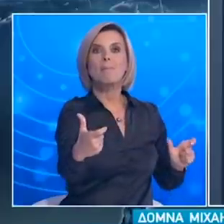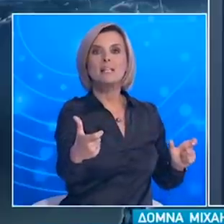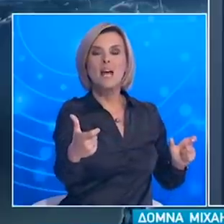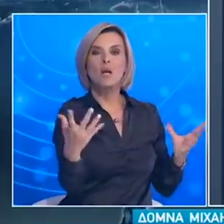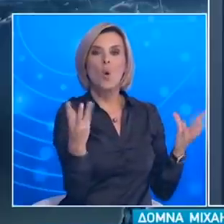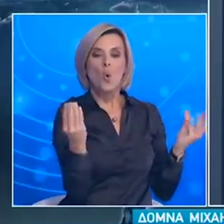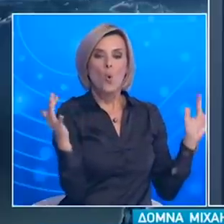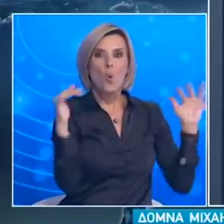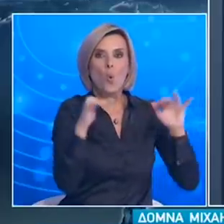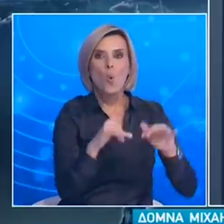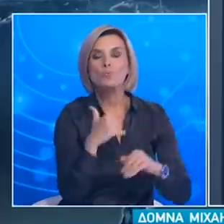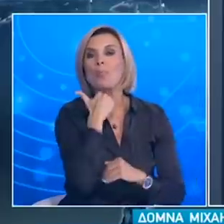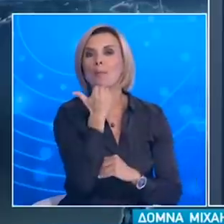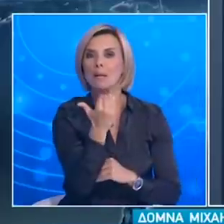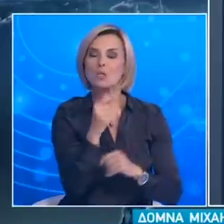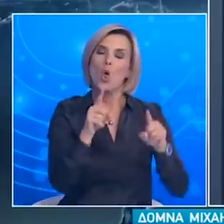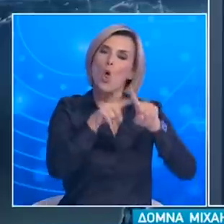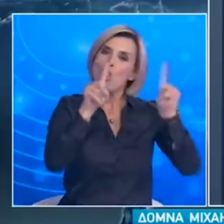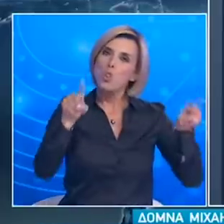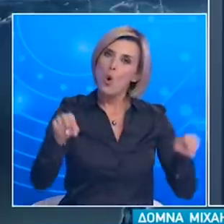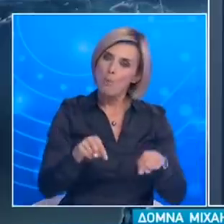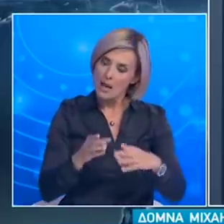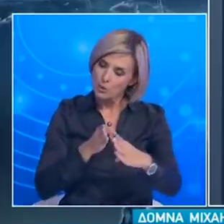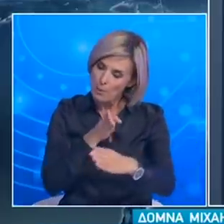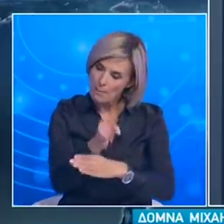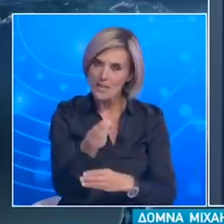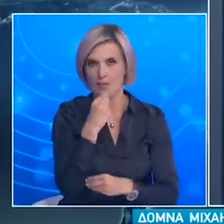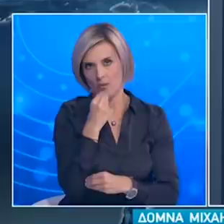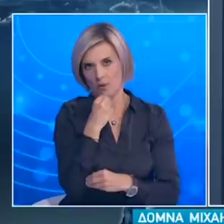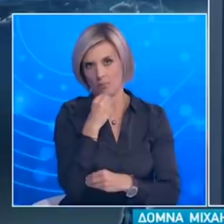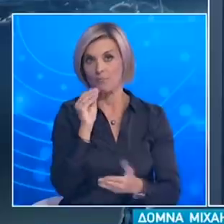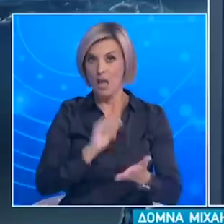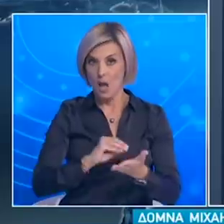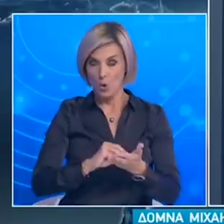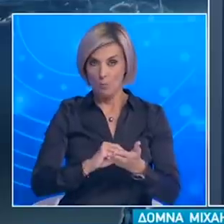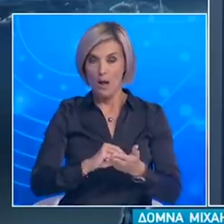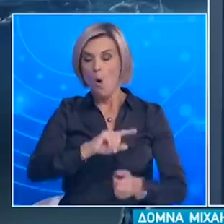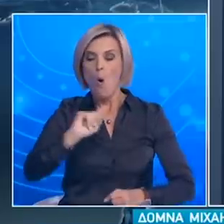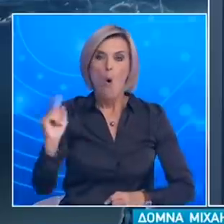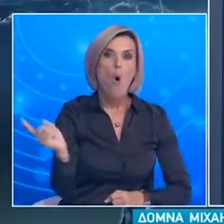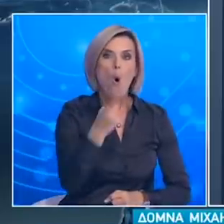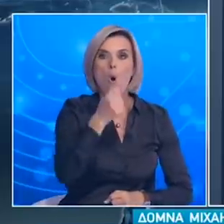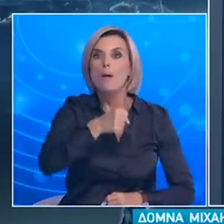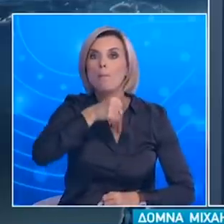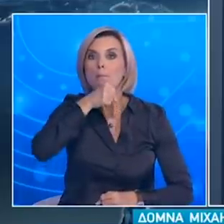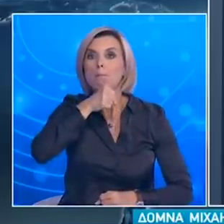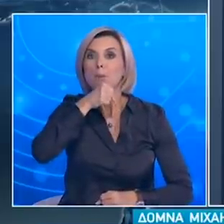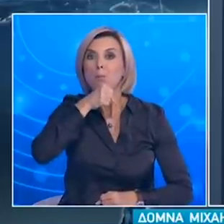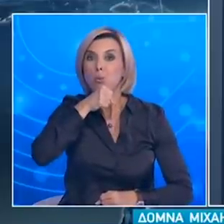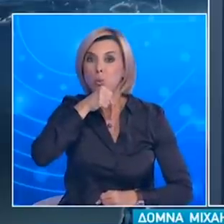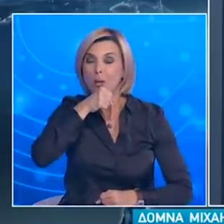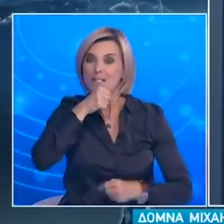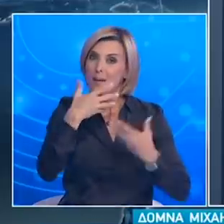προβλέπονται Θα προβλέπετε επίσης ο υποχρεωτικός εμβολιασμός των φιλοξενούμενων και για άλλες ασθένειες